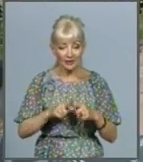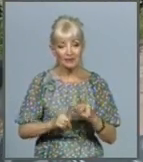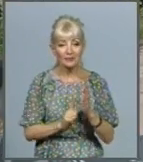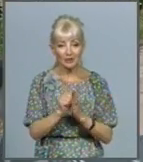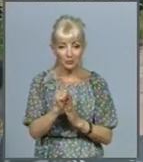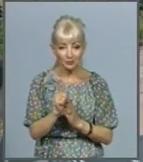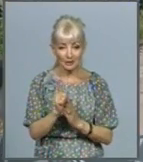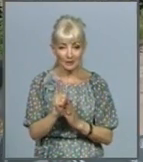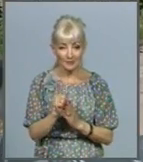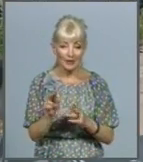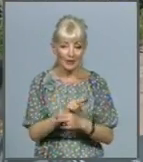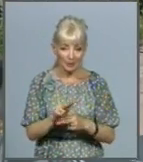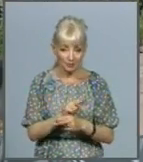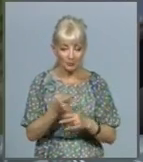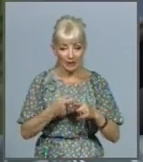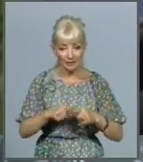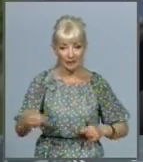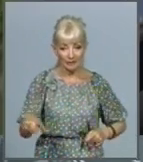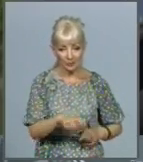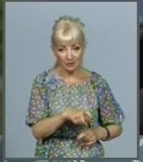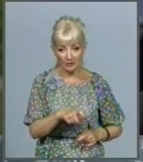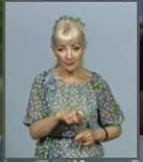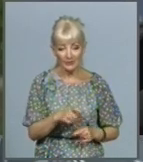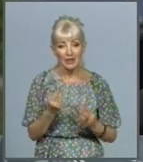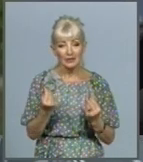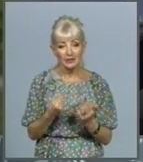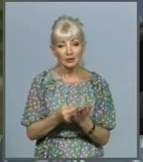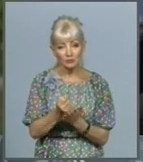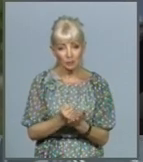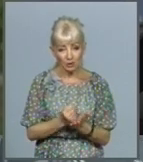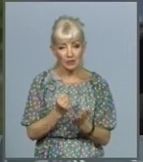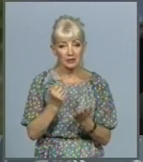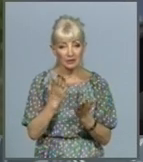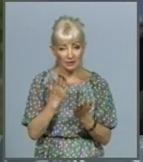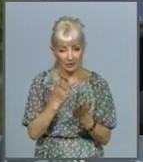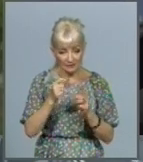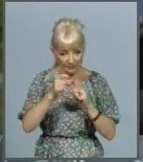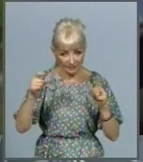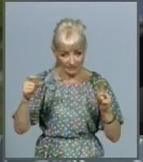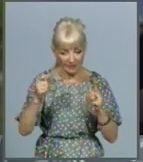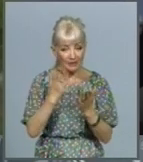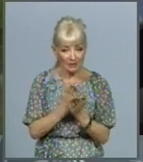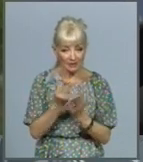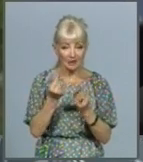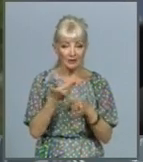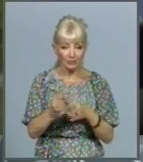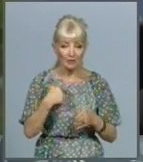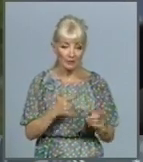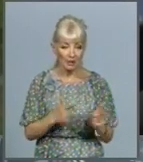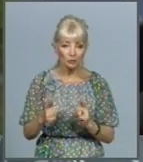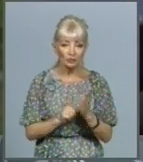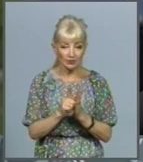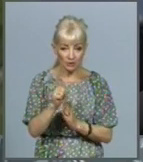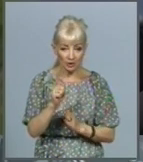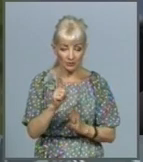ремонту цієї дороги. Строка в бюджеті є, гроші виділені. Ми готові до початку роботи.